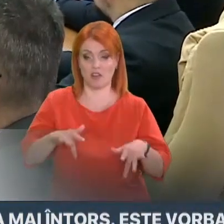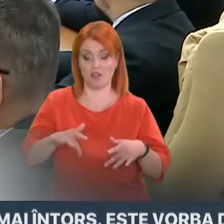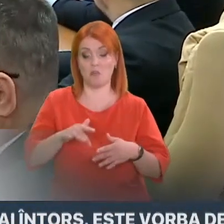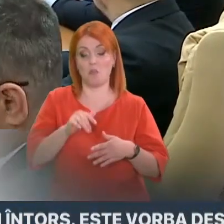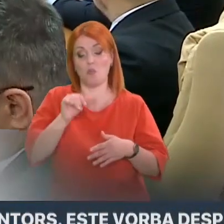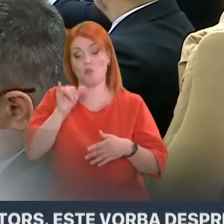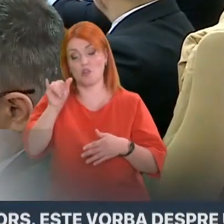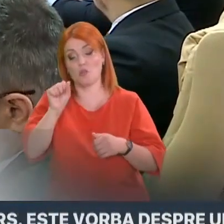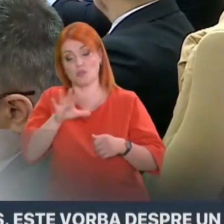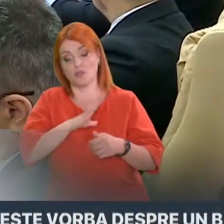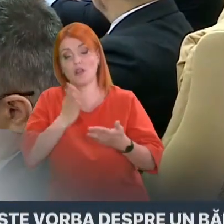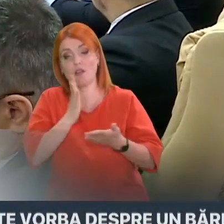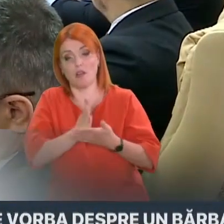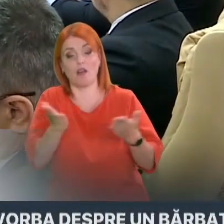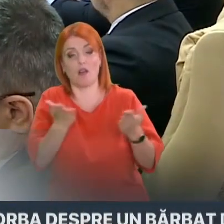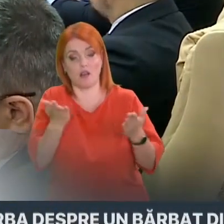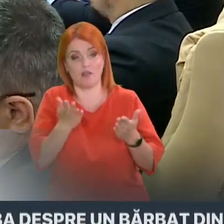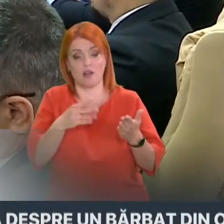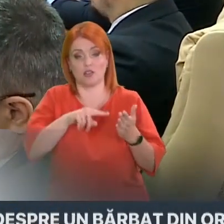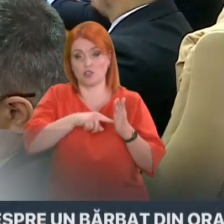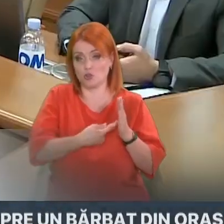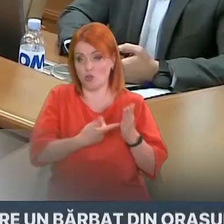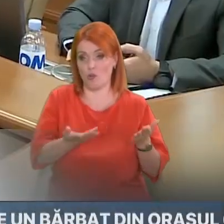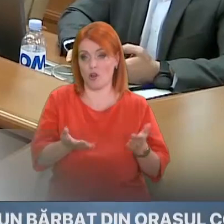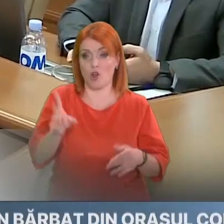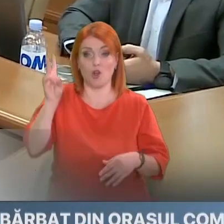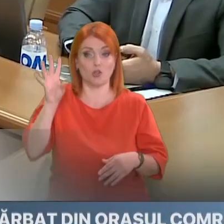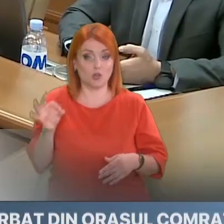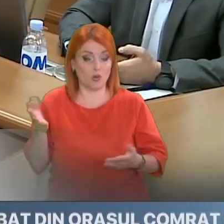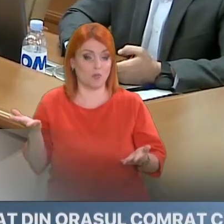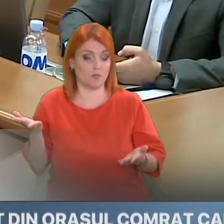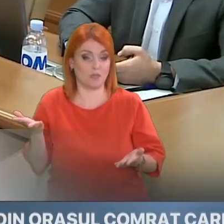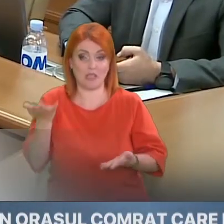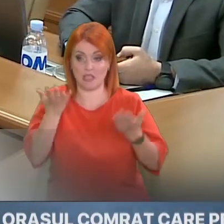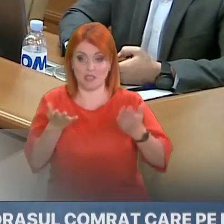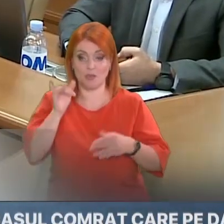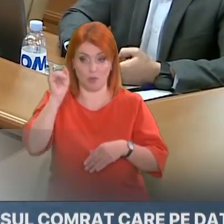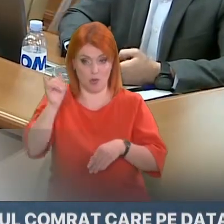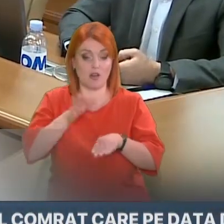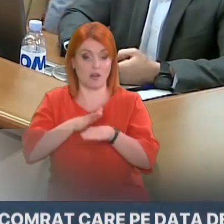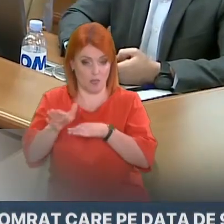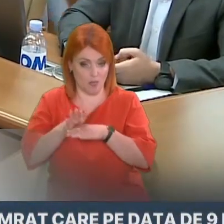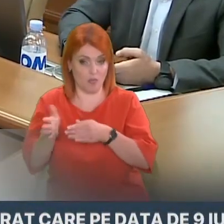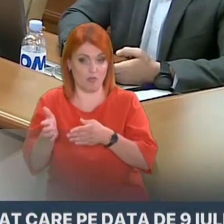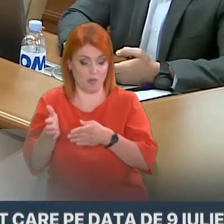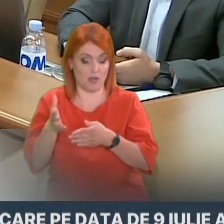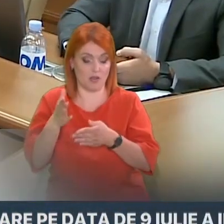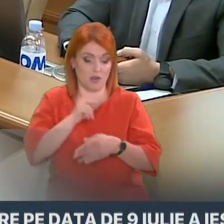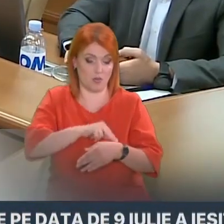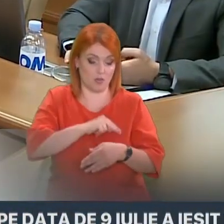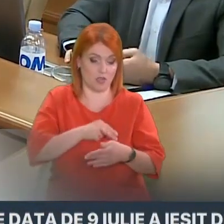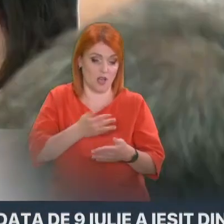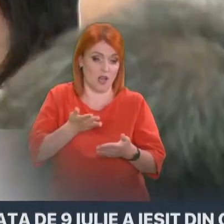Dar iarăși, în momentul când tu nu faci explicațiile corespunzătoare, elementul imaginii